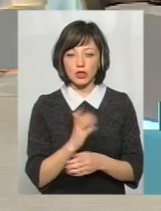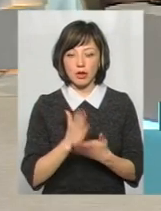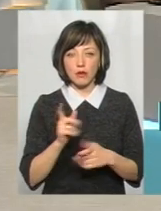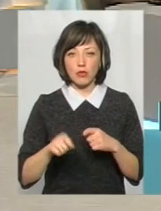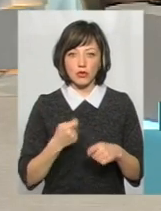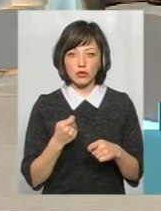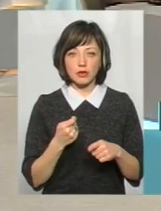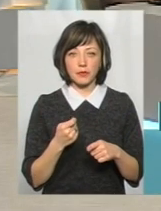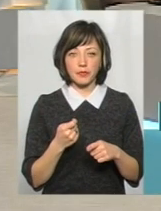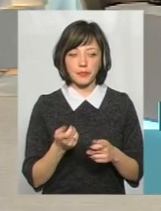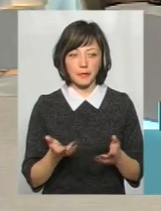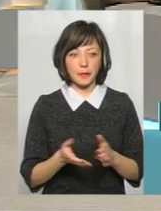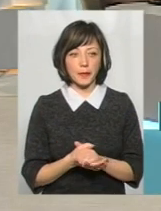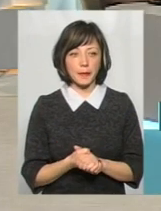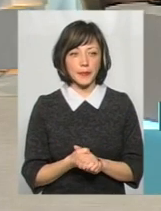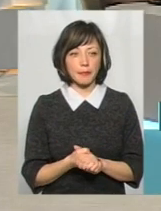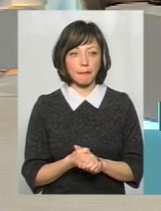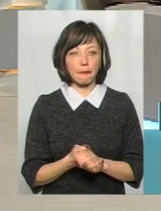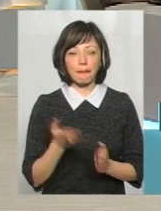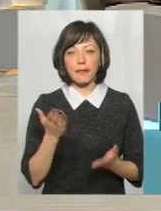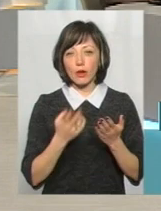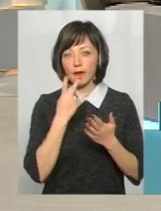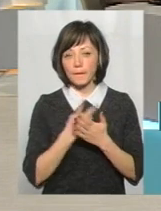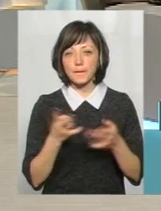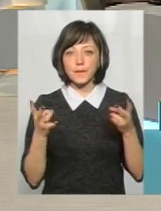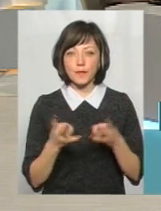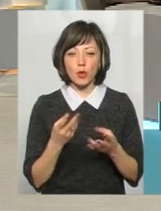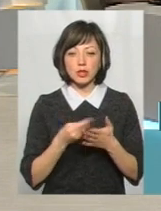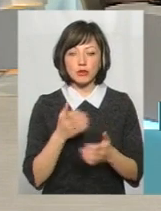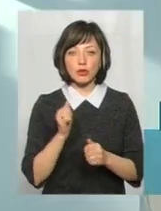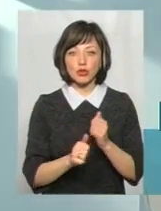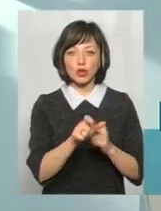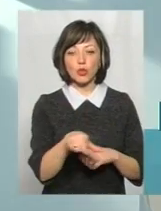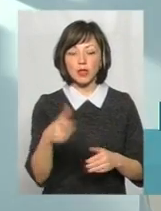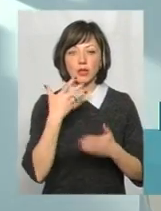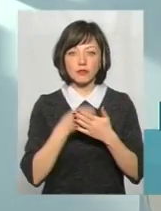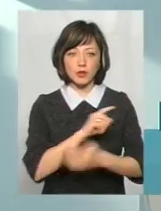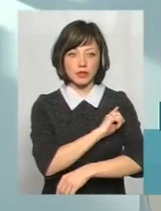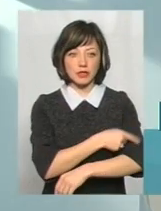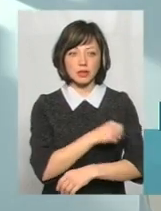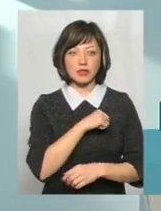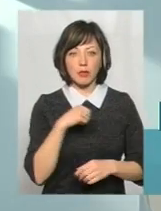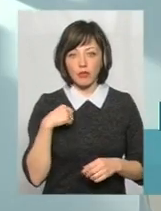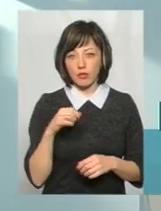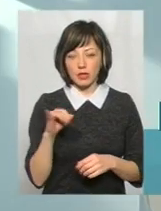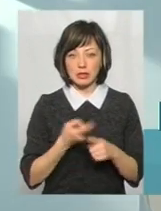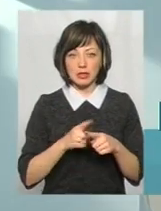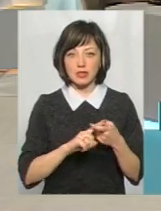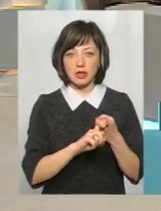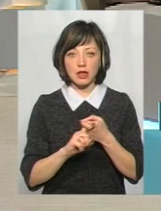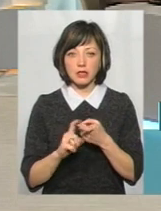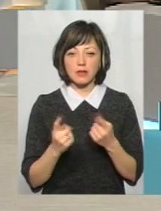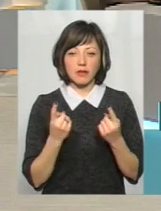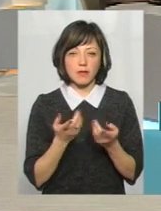порушення, менше порушення немає. Тобто, якщо так дивитися, то потрібно оцінювати кожній людині свої сили, все ж таки самому. І це залежить від